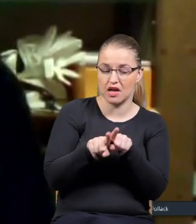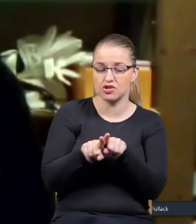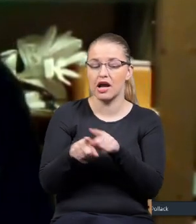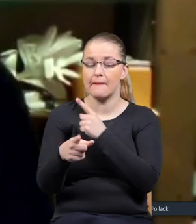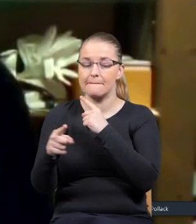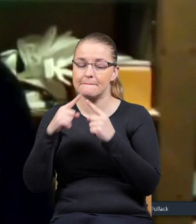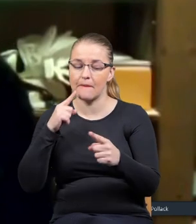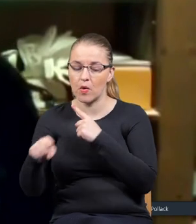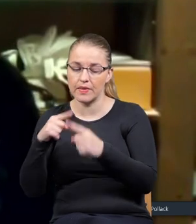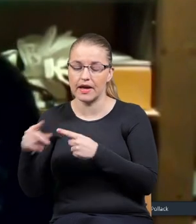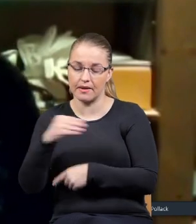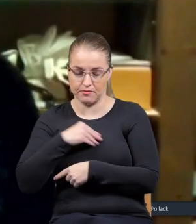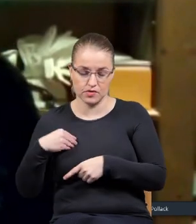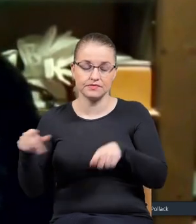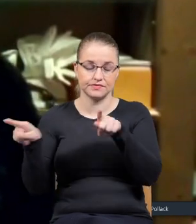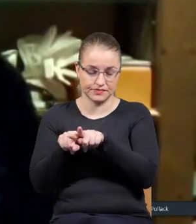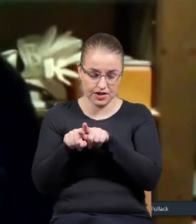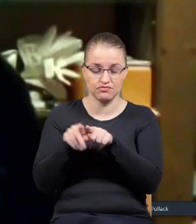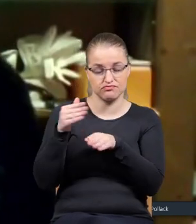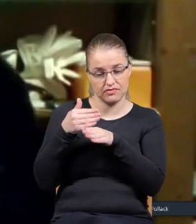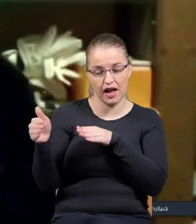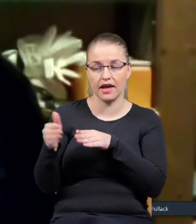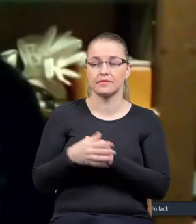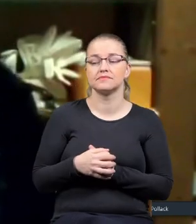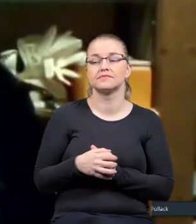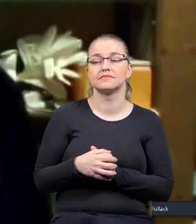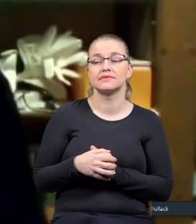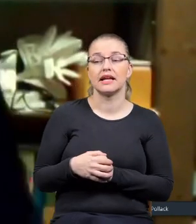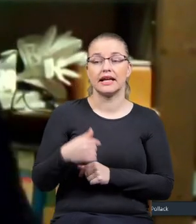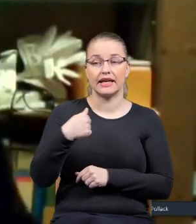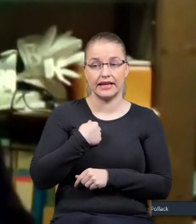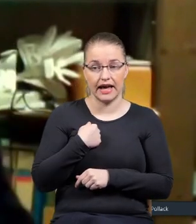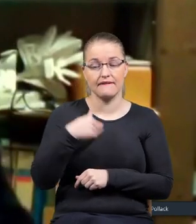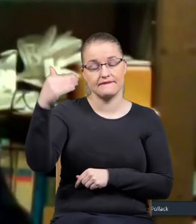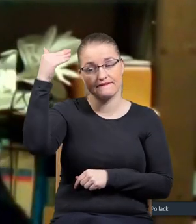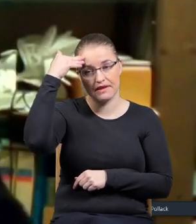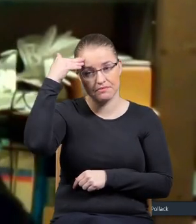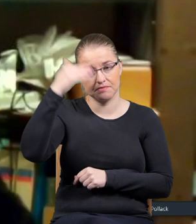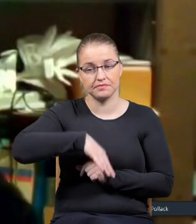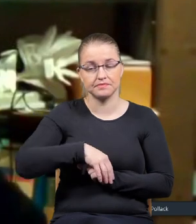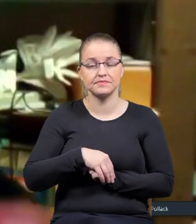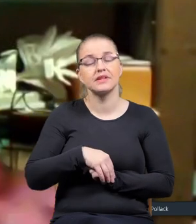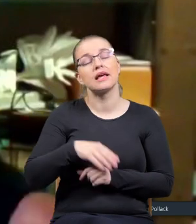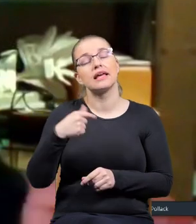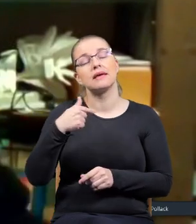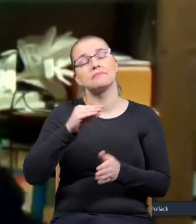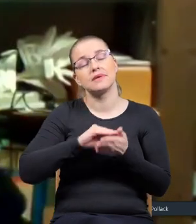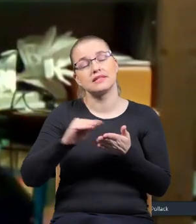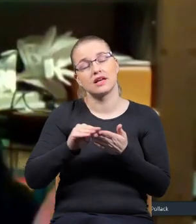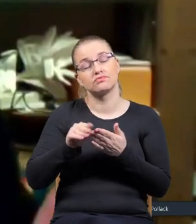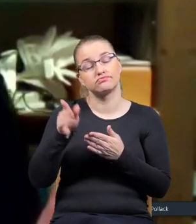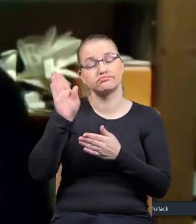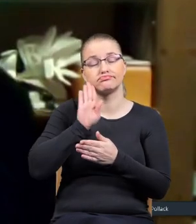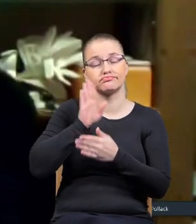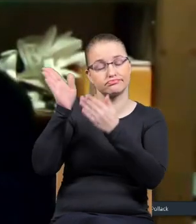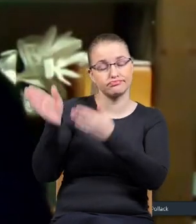polskiej, to było w Polsce też w talszym ciągu piszę, ale staję sobie sprawę, że taki pisać jak Olga